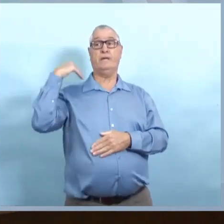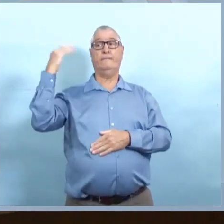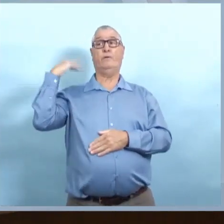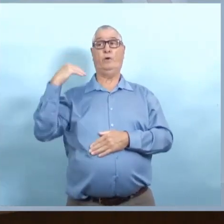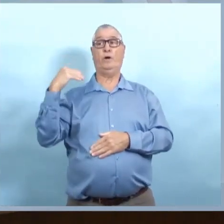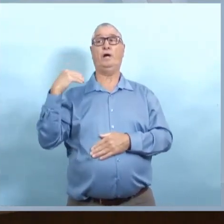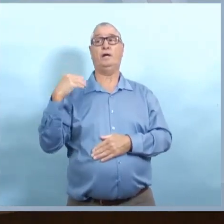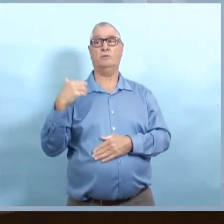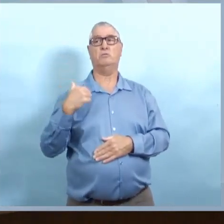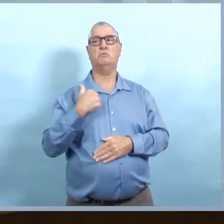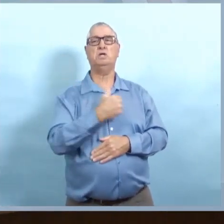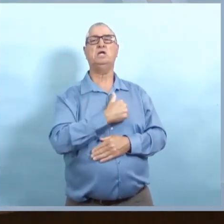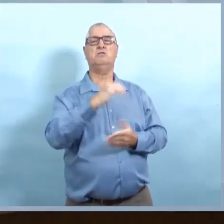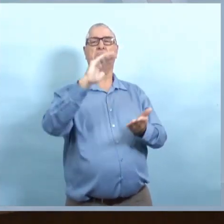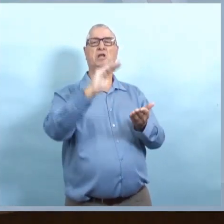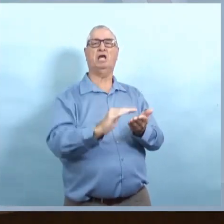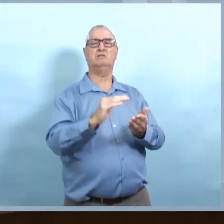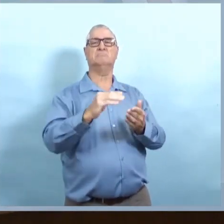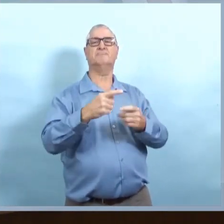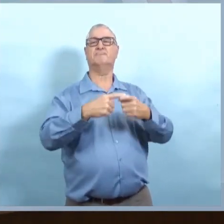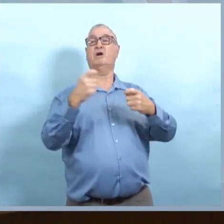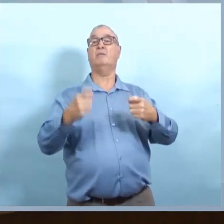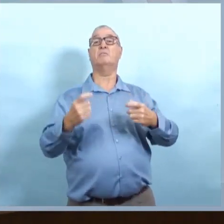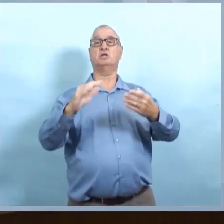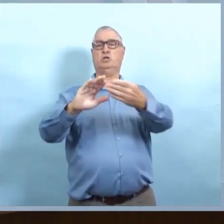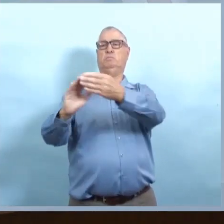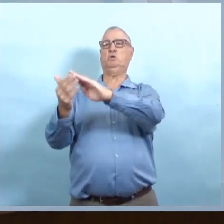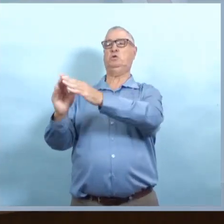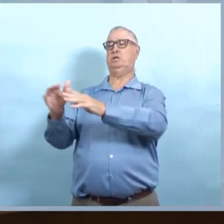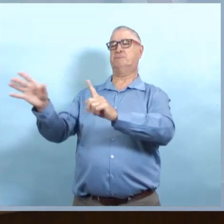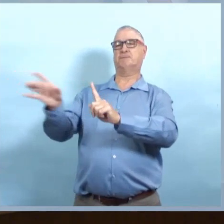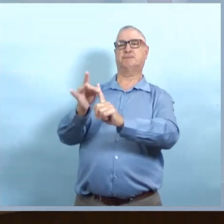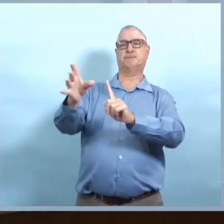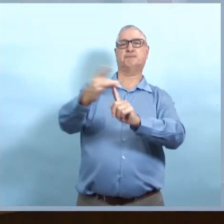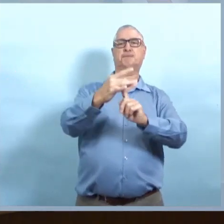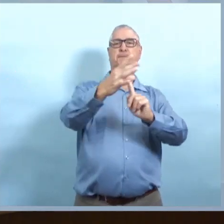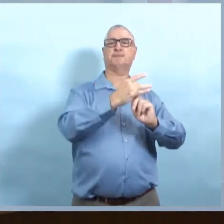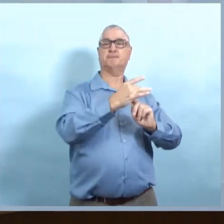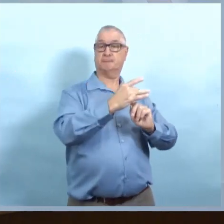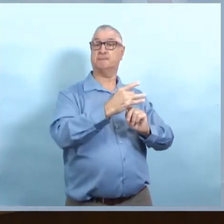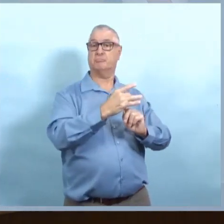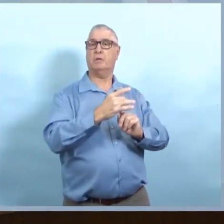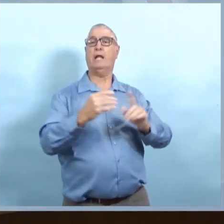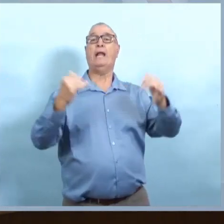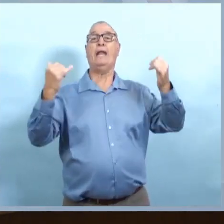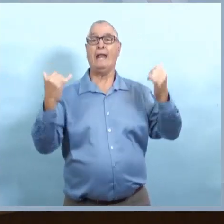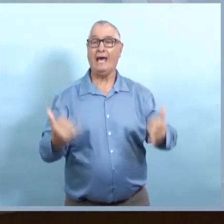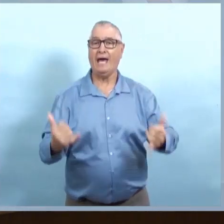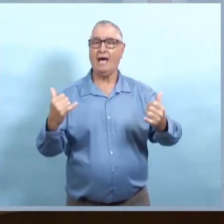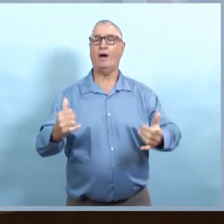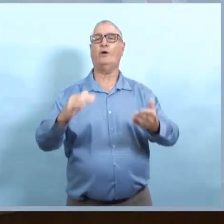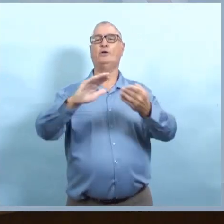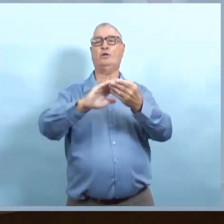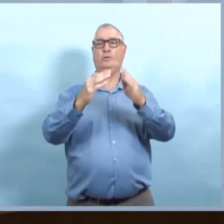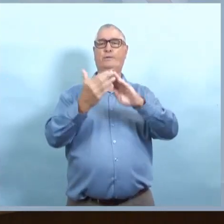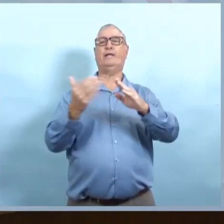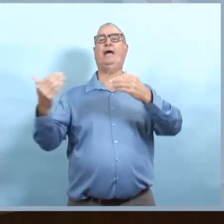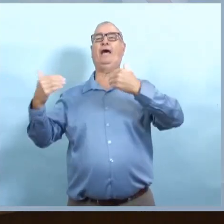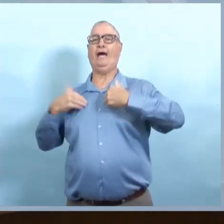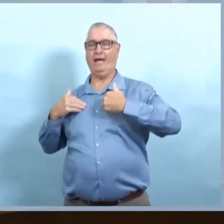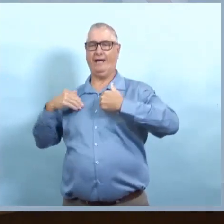pour éviter que la situation s'empire? C'est attribué à plus de transmissions communautaires.